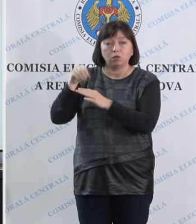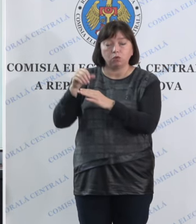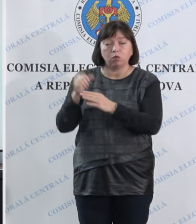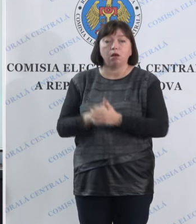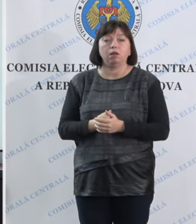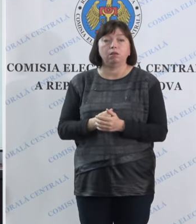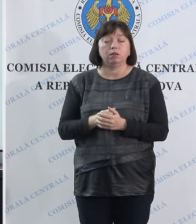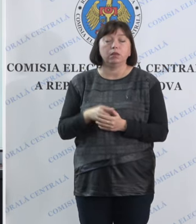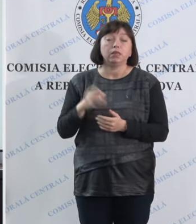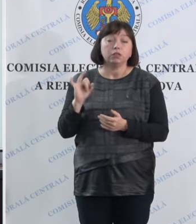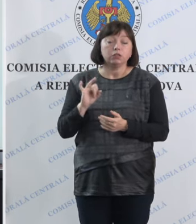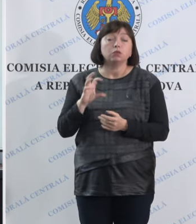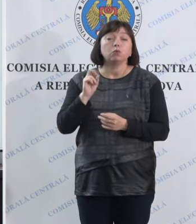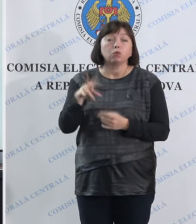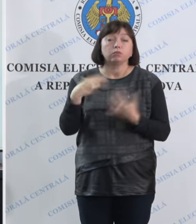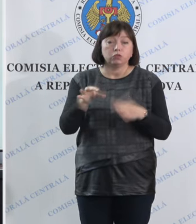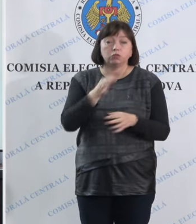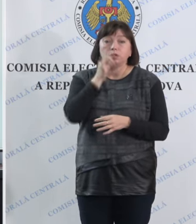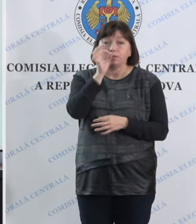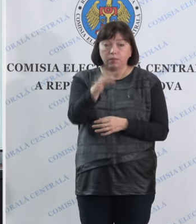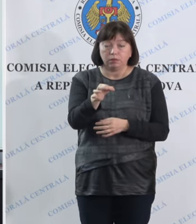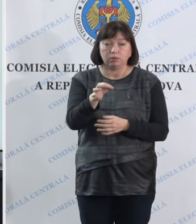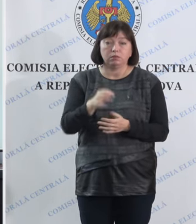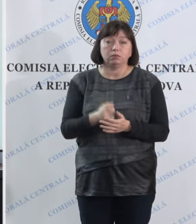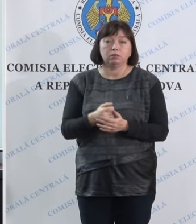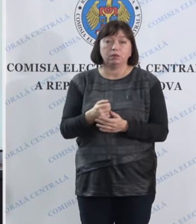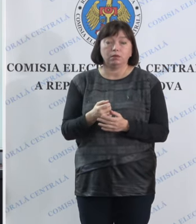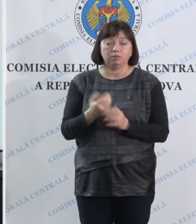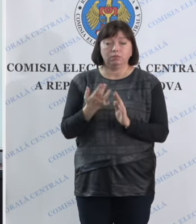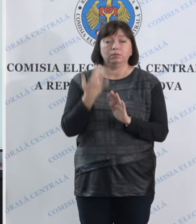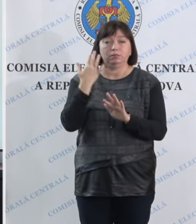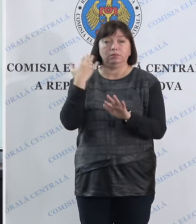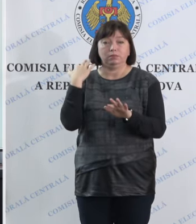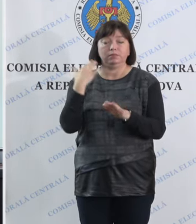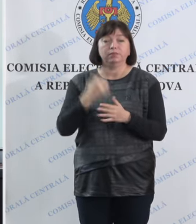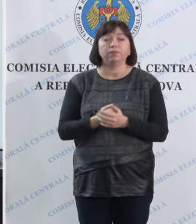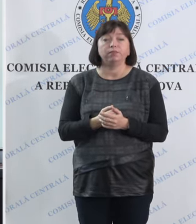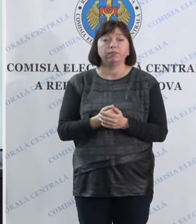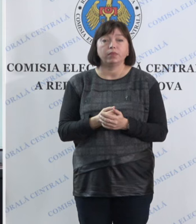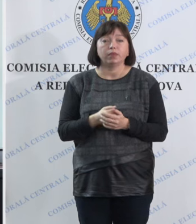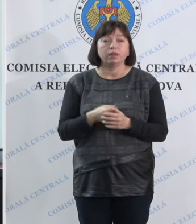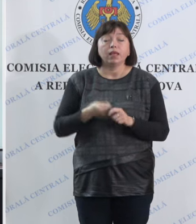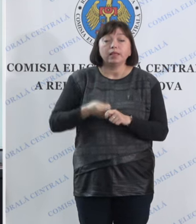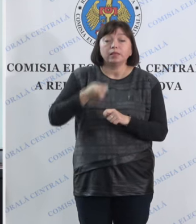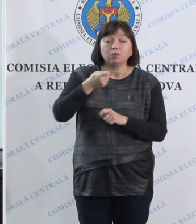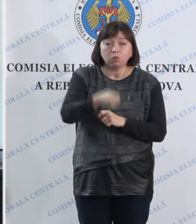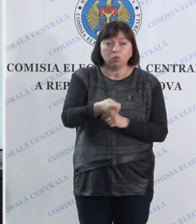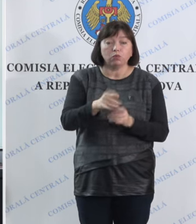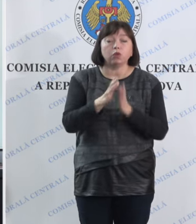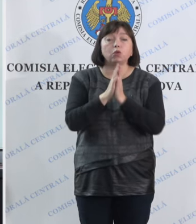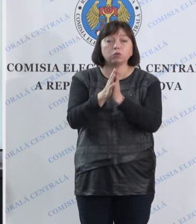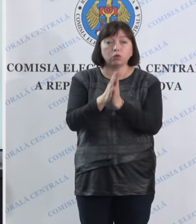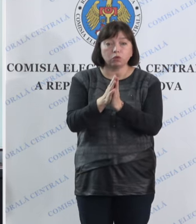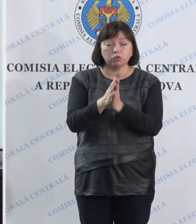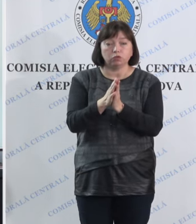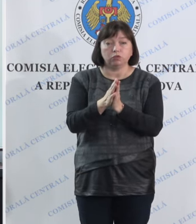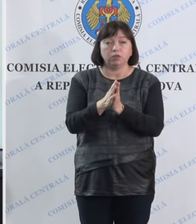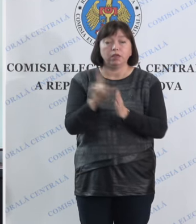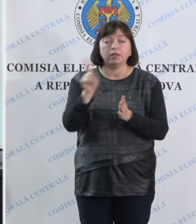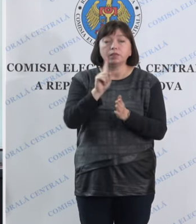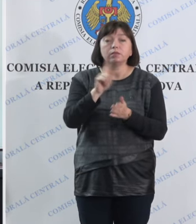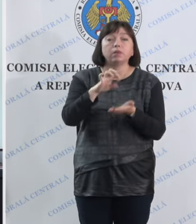dar, așa cum am anunțat și în relatările anterioare, depunerea solicitării pentru a